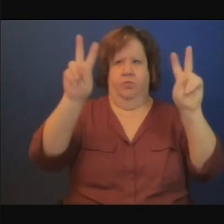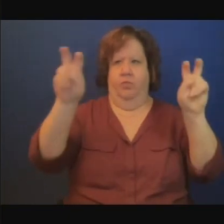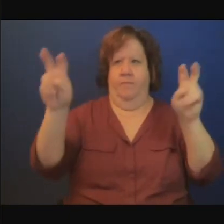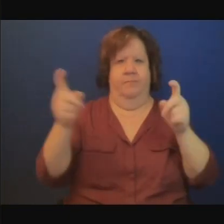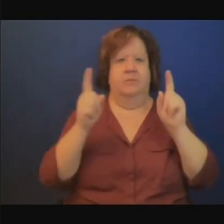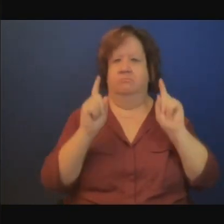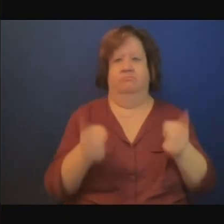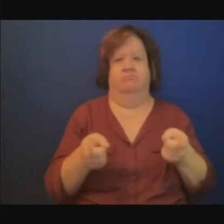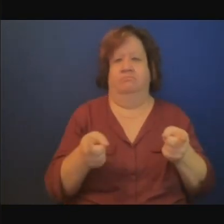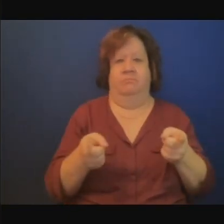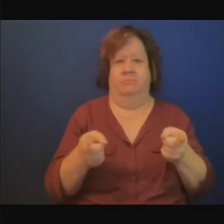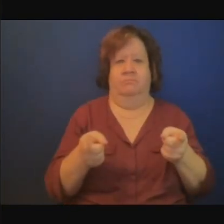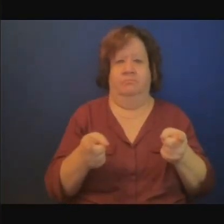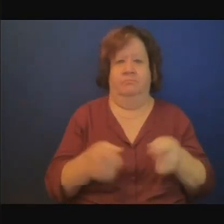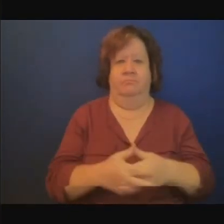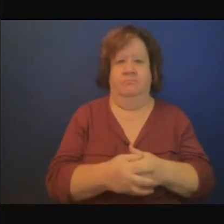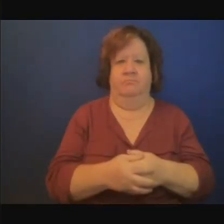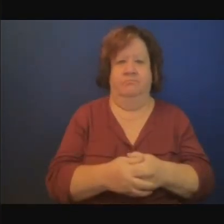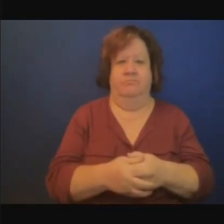Nous passons d'y arriver